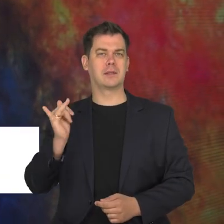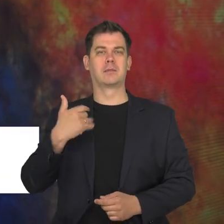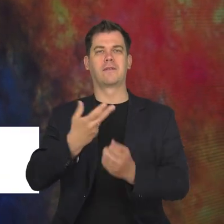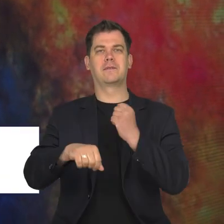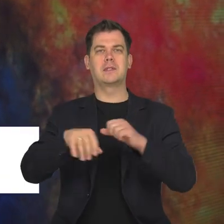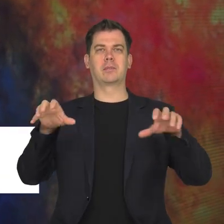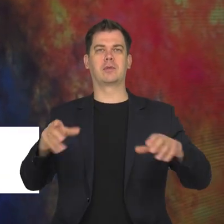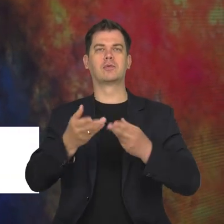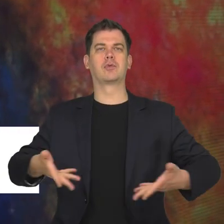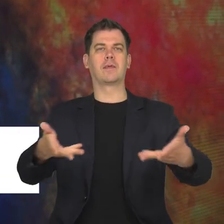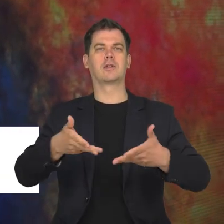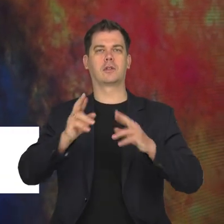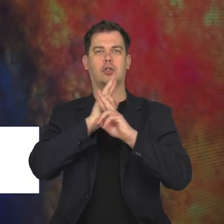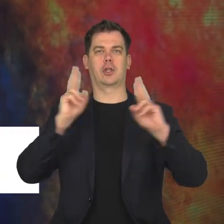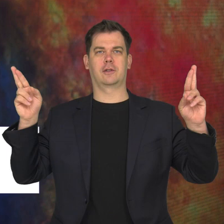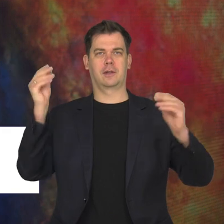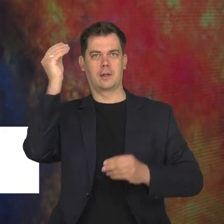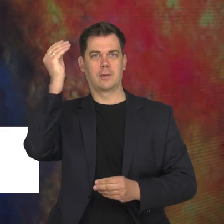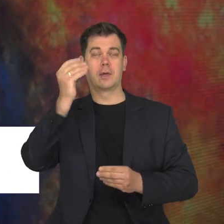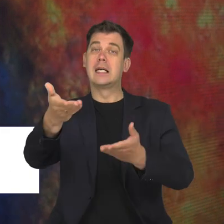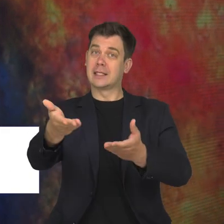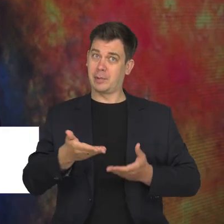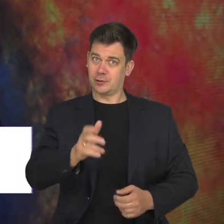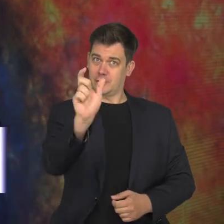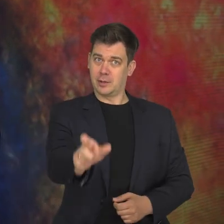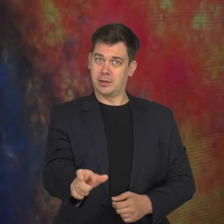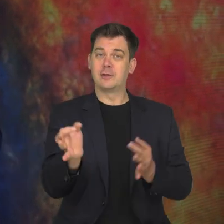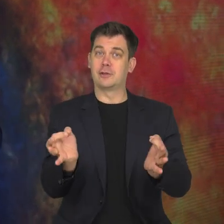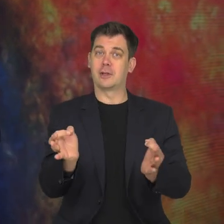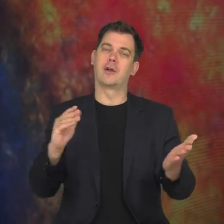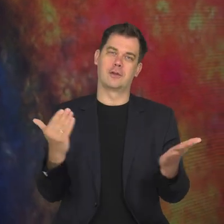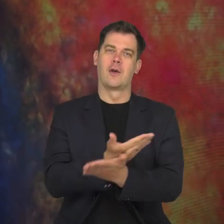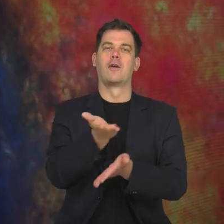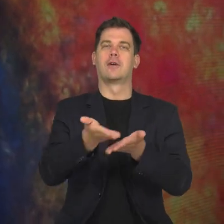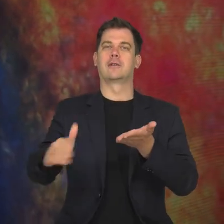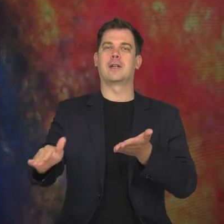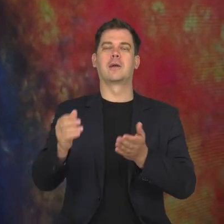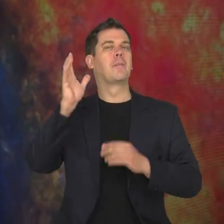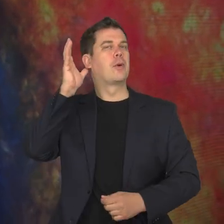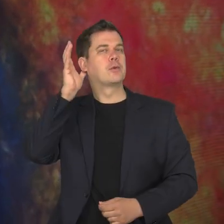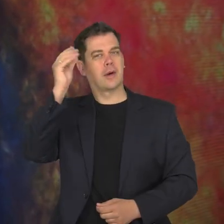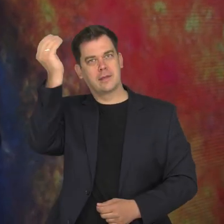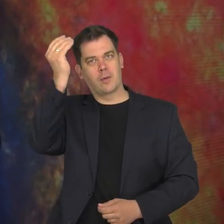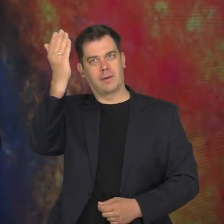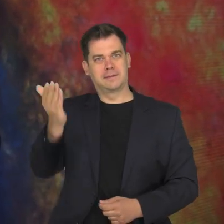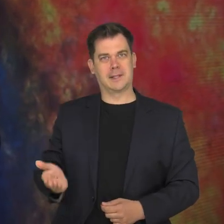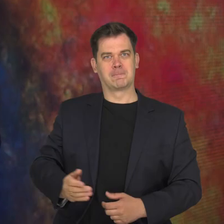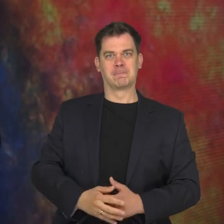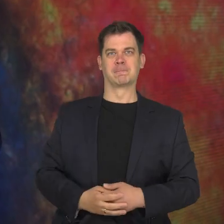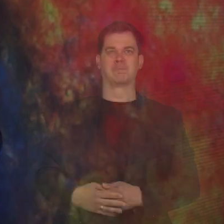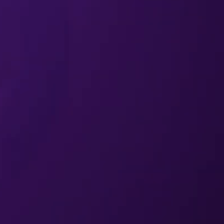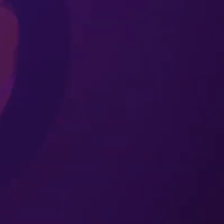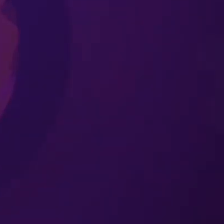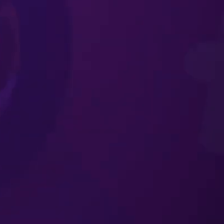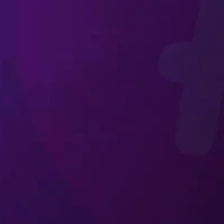Jakub Bochiński i jestem wiceprezesem Stowarzyszenia Rzecznicy Nauki. Zapraszam Ciebie dzisiaj na kolejny odcinek serii Posłuchaj Naukowca.